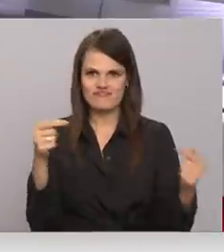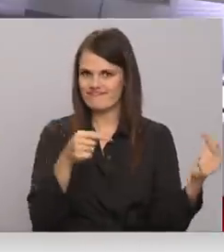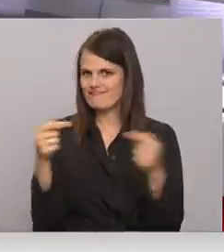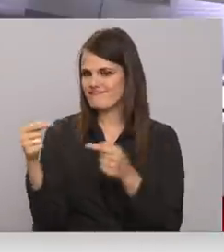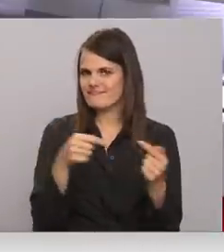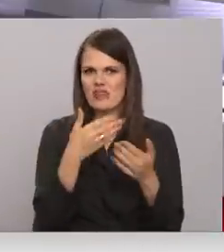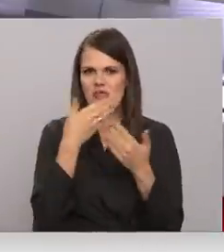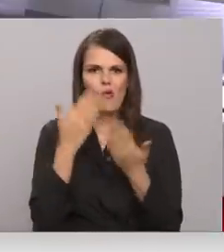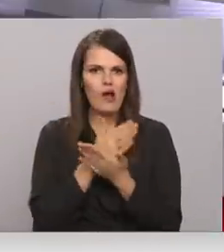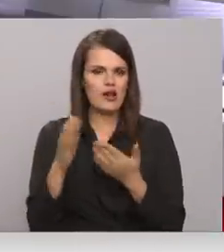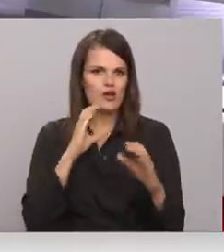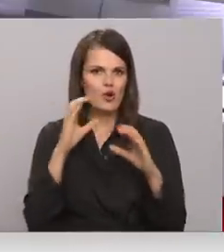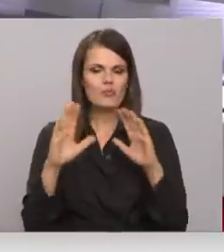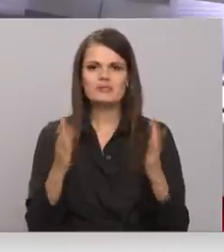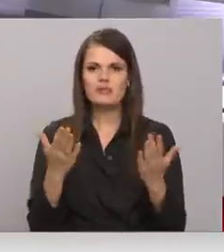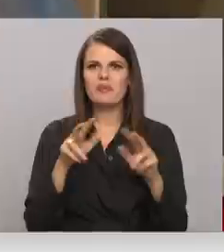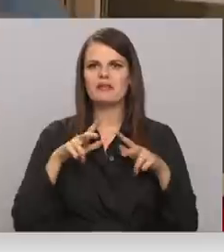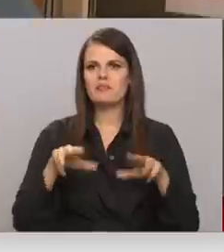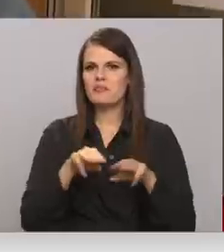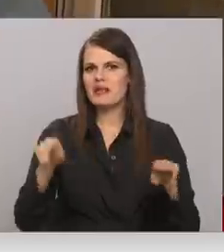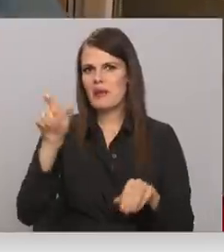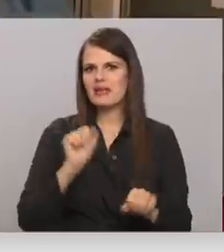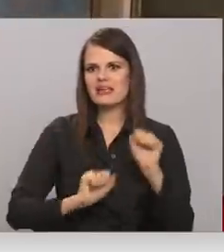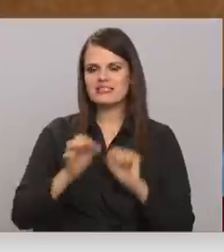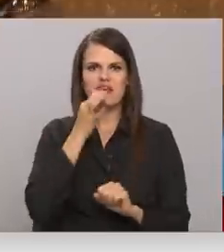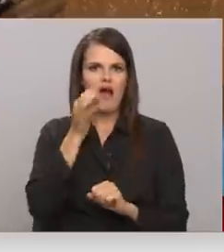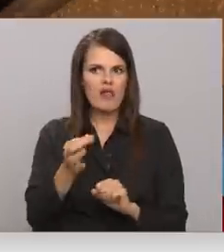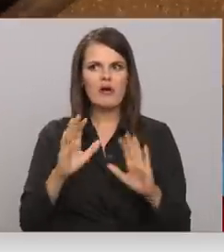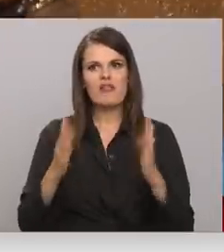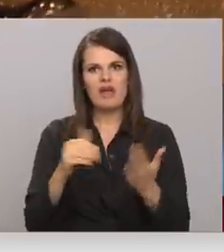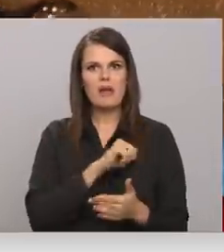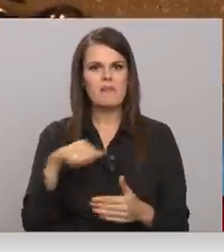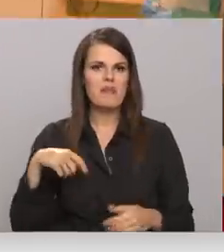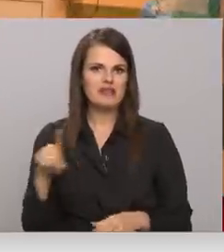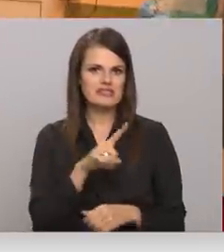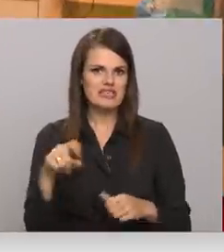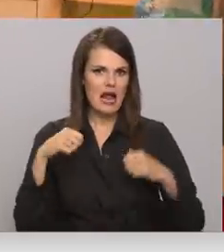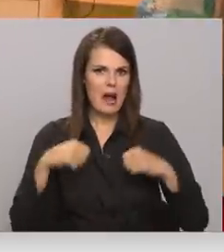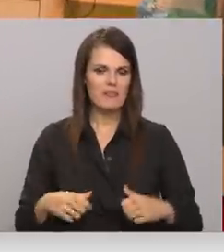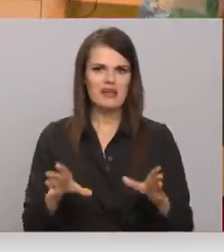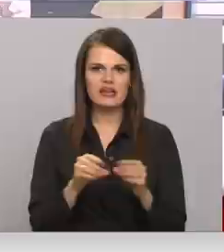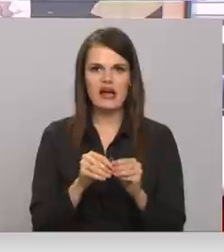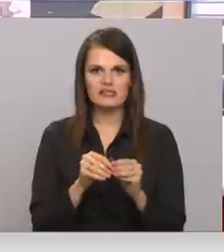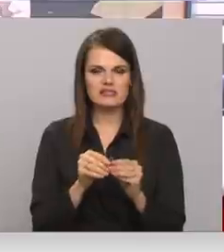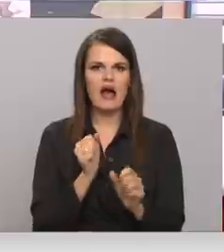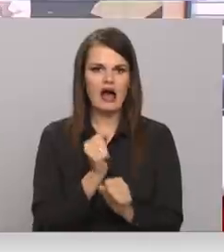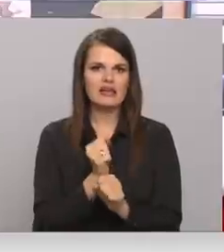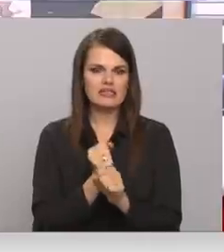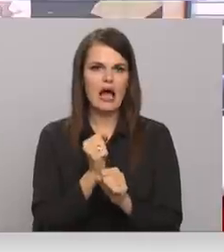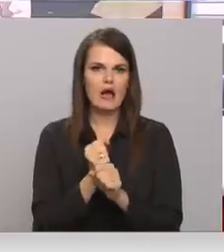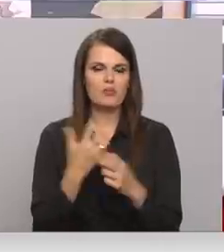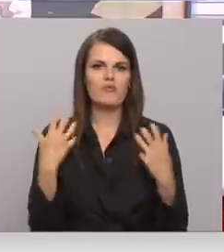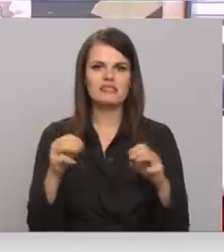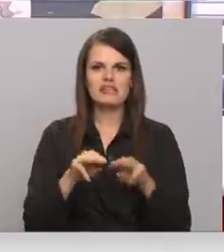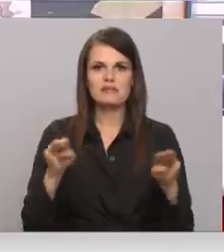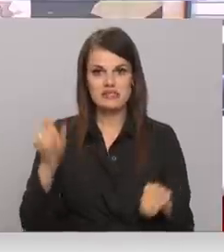Krišjāns Kariņš, taču premjeras izvairījās atbildēt, vai pats ir apmierināts ar veselības ministra darbu. Kariņa kungs, jo šobrīd esat pilnībā un no